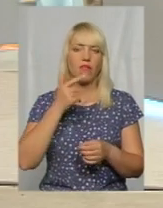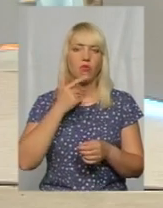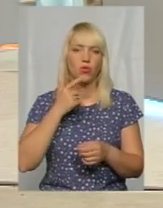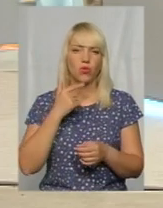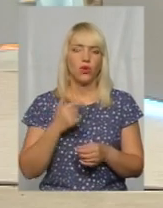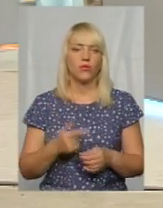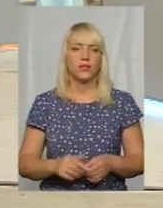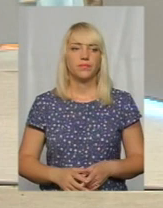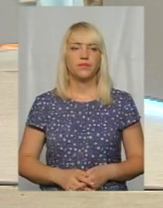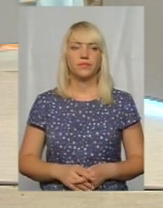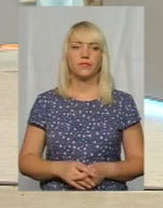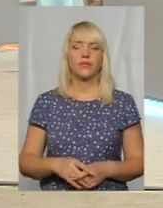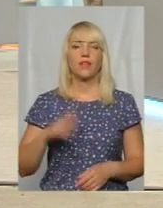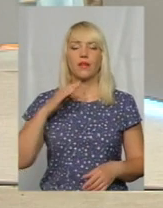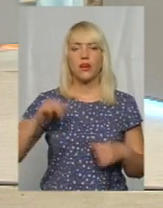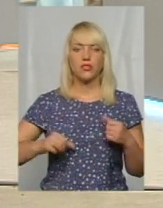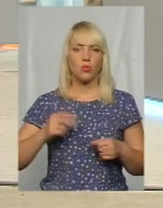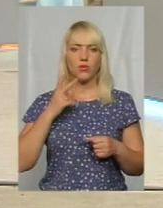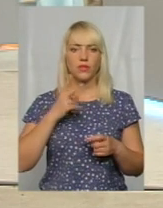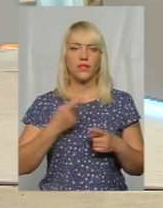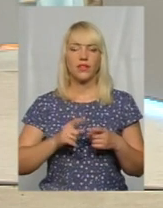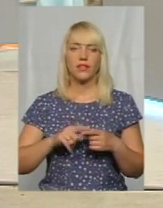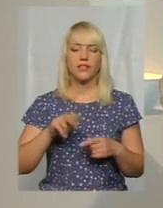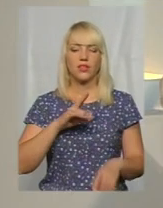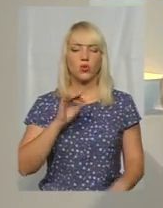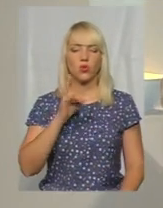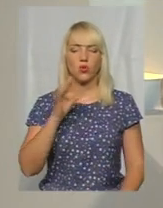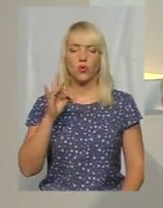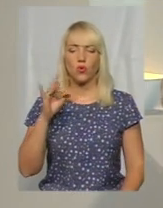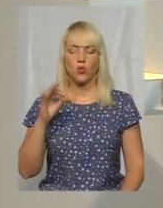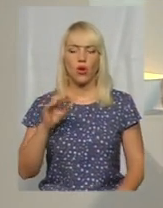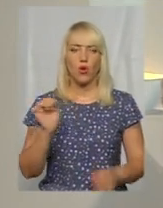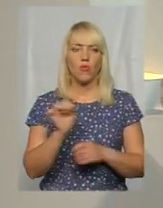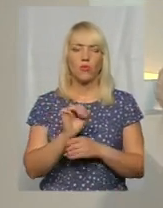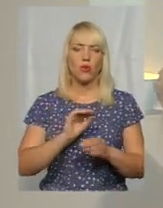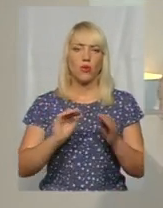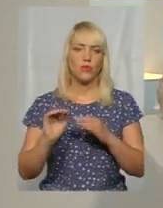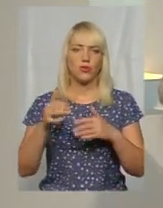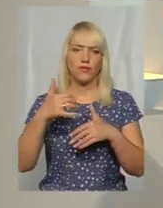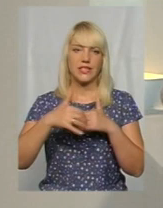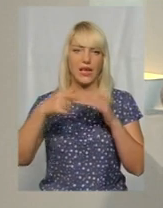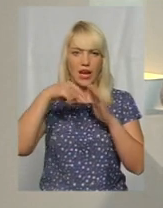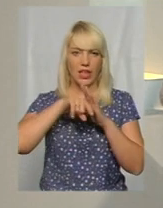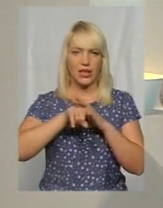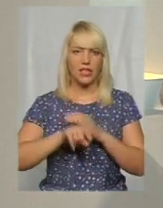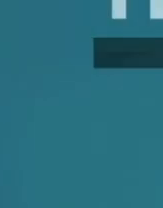Наша колега Ірина Аріон подивилась, як цей доноромобіль облаштований зсередини. Давайте ми подивимось.